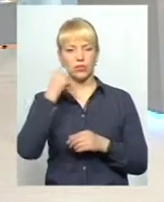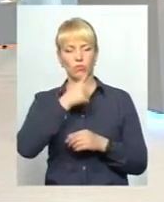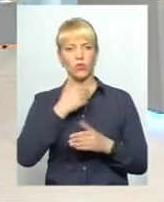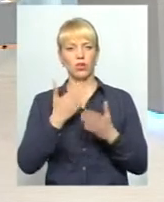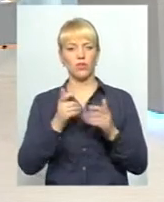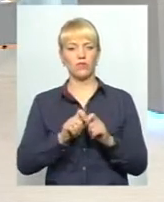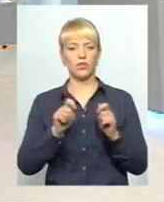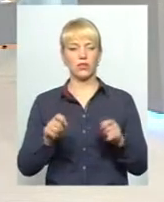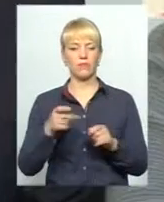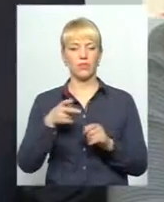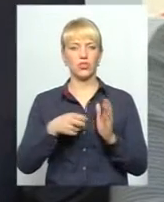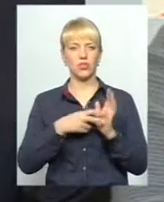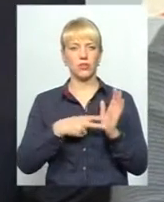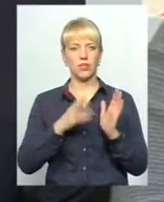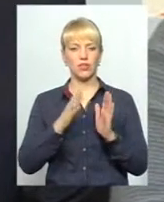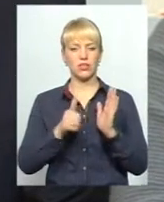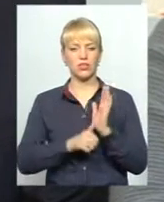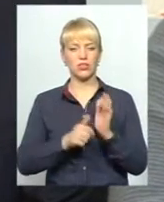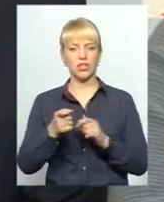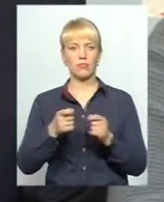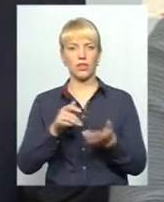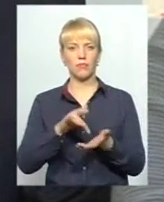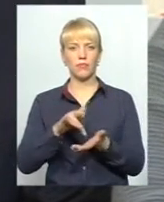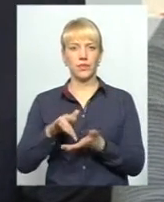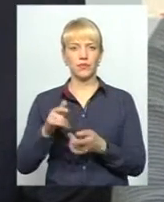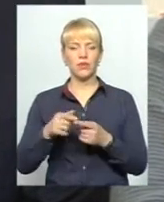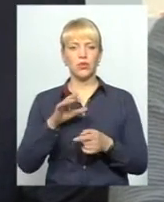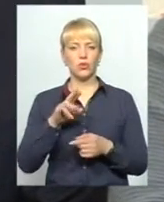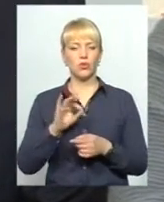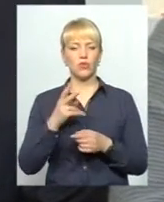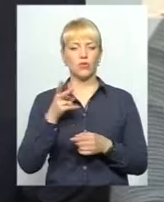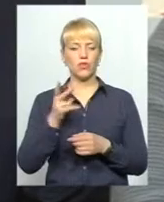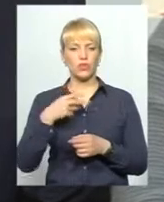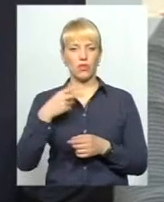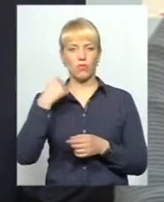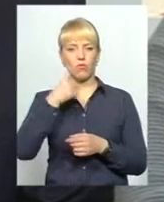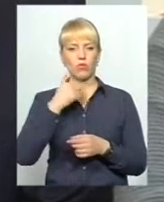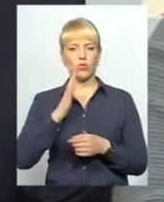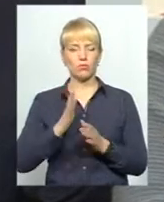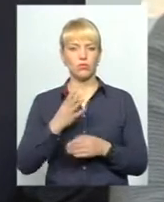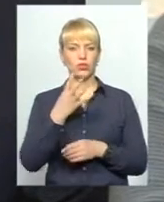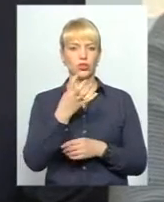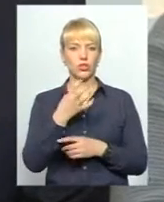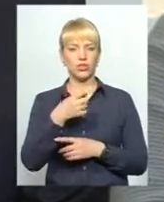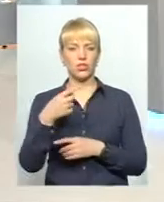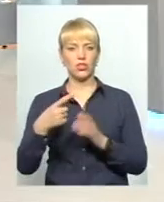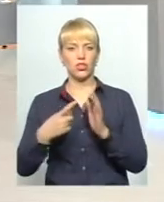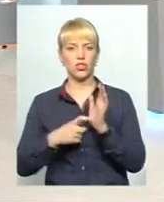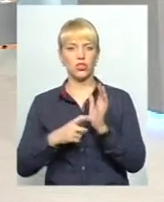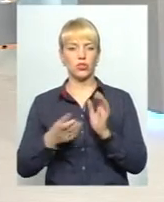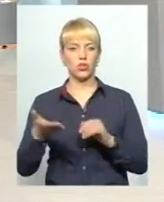відкриємо лише 26 центрів адмінпослуг, то до 2020-го їх буде від 400 до 600. Тобто,